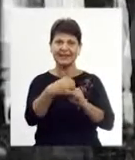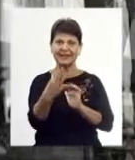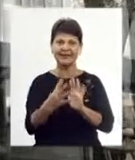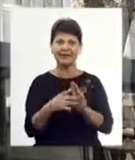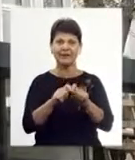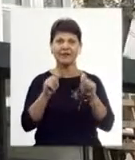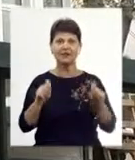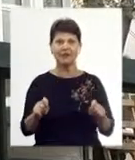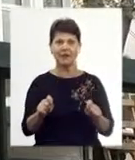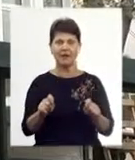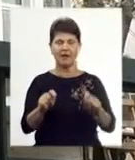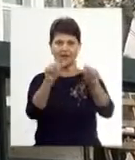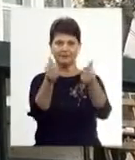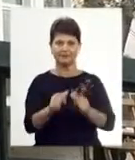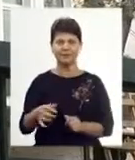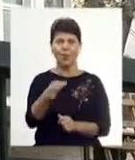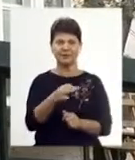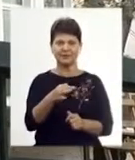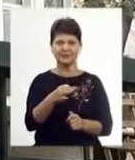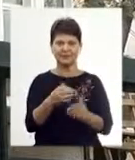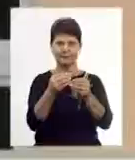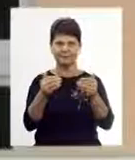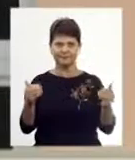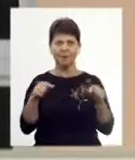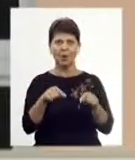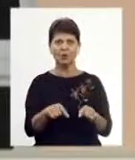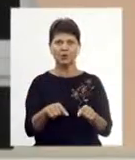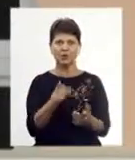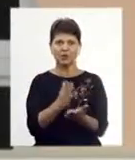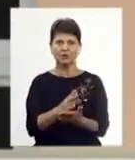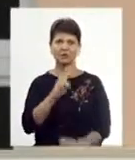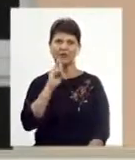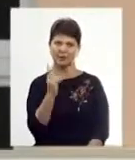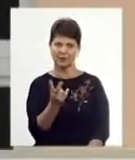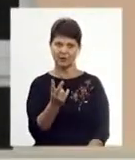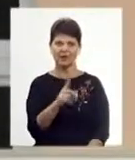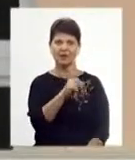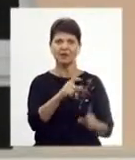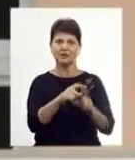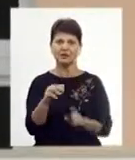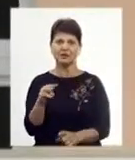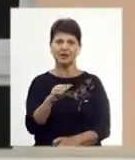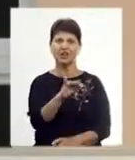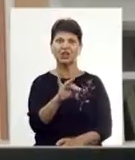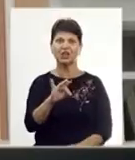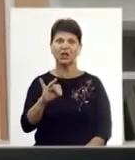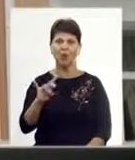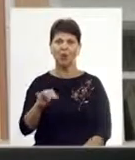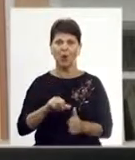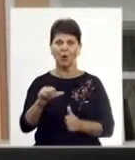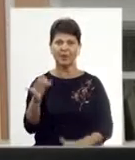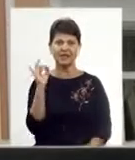відкрилась перша експозиція обласного краєзнавчого музею. Тут він проіснував два роки. За словами Тетяни Жирунової, окрім